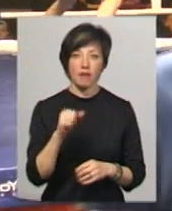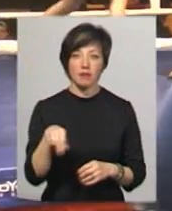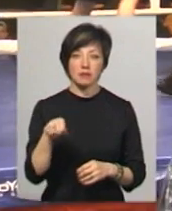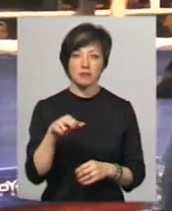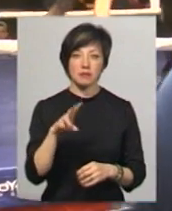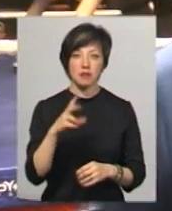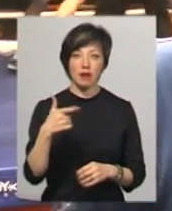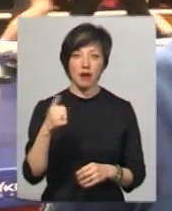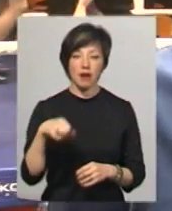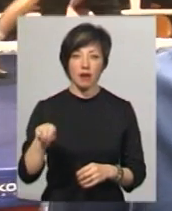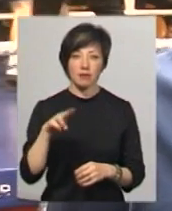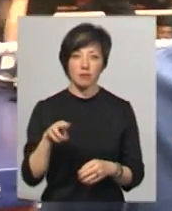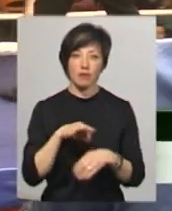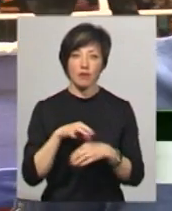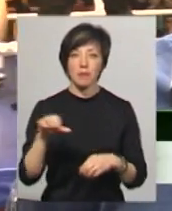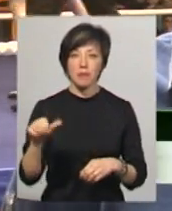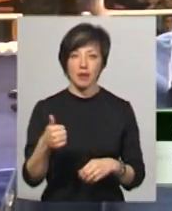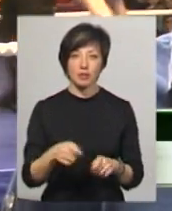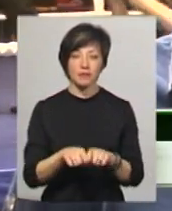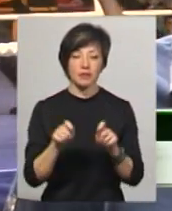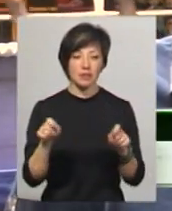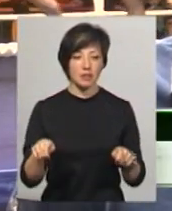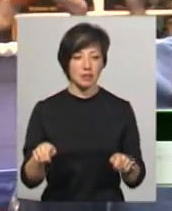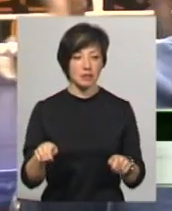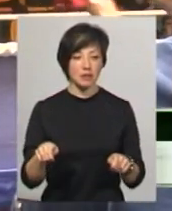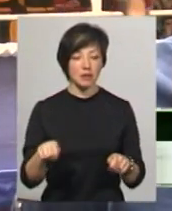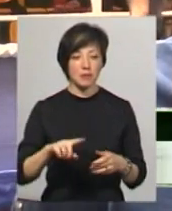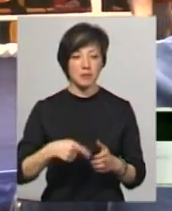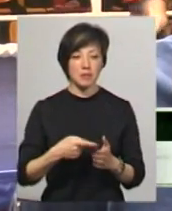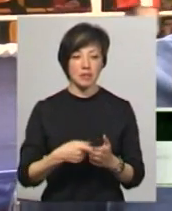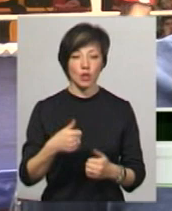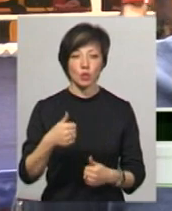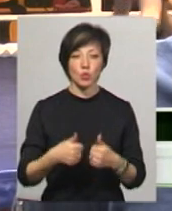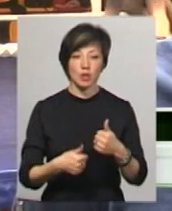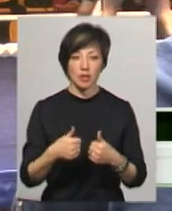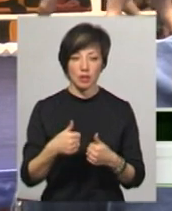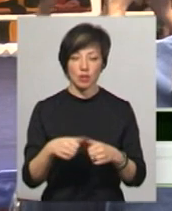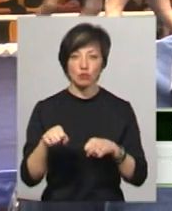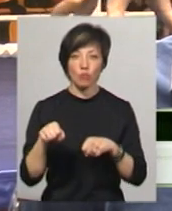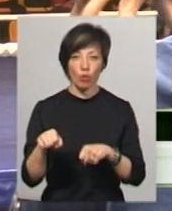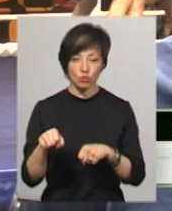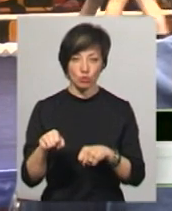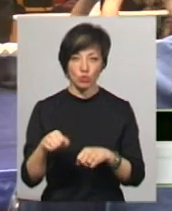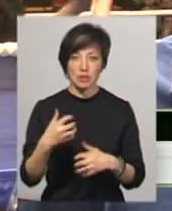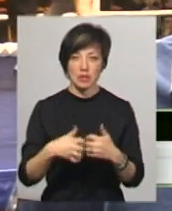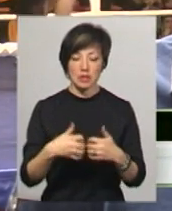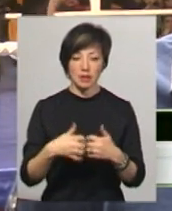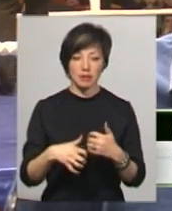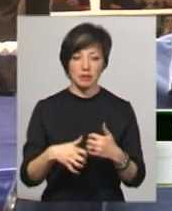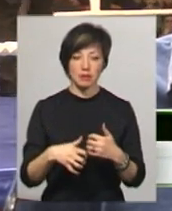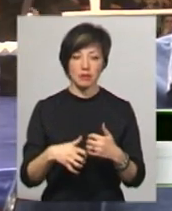Проводимо перший відкритий міський турнір з боксу серед